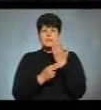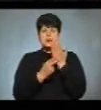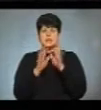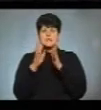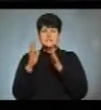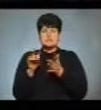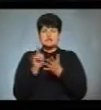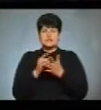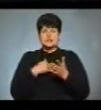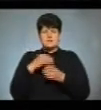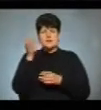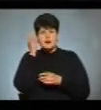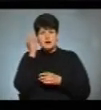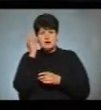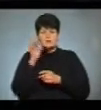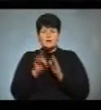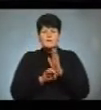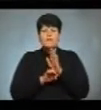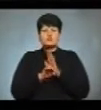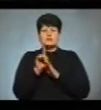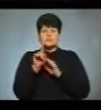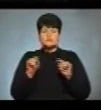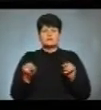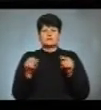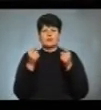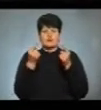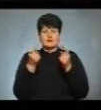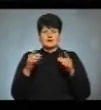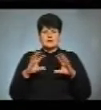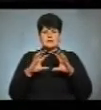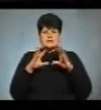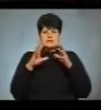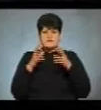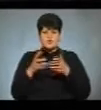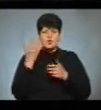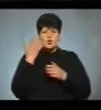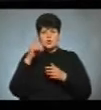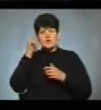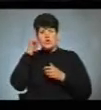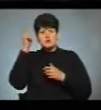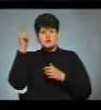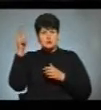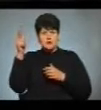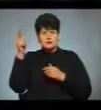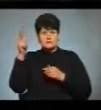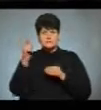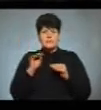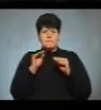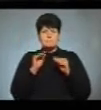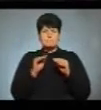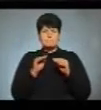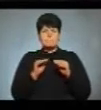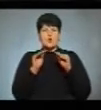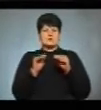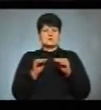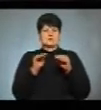повинен нам пригадувати якраз початки заснування, створення світу, коли Господь поселив перших людей